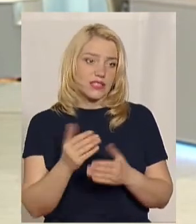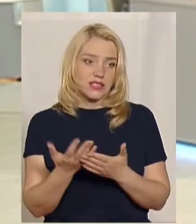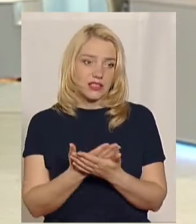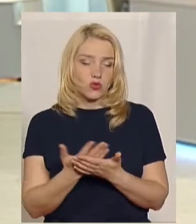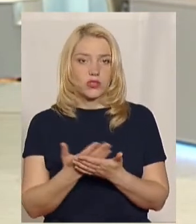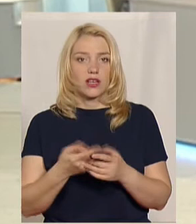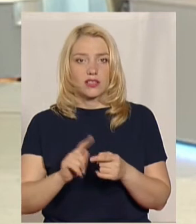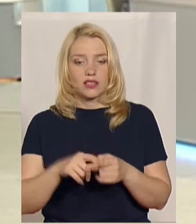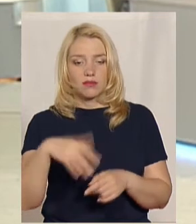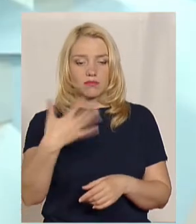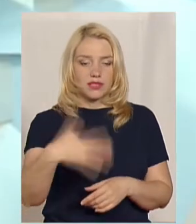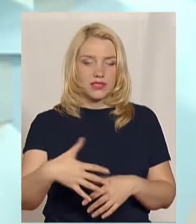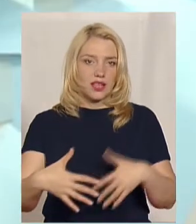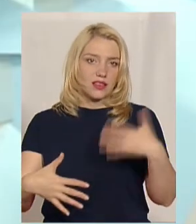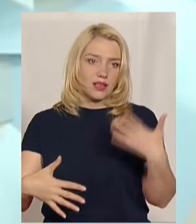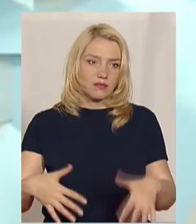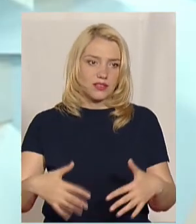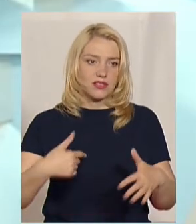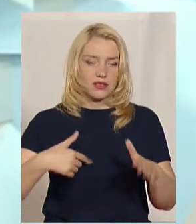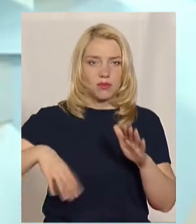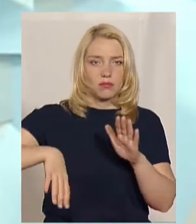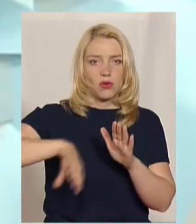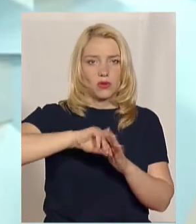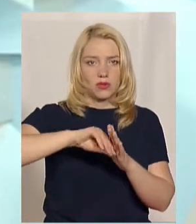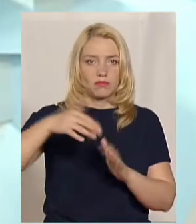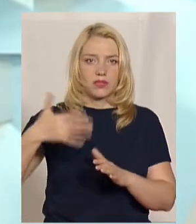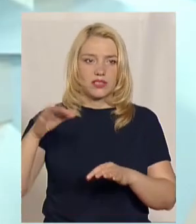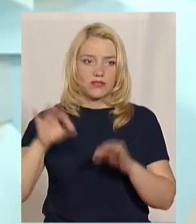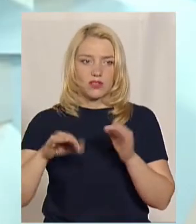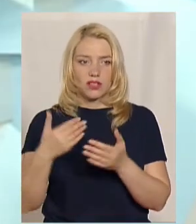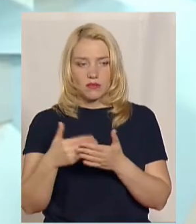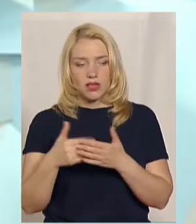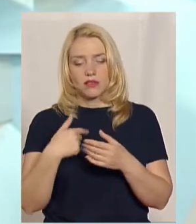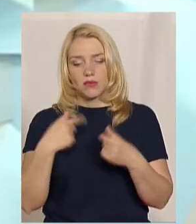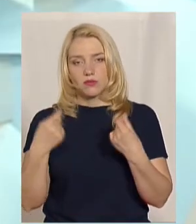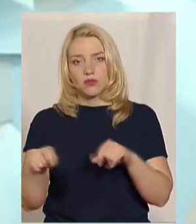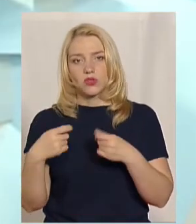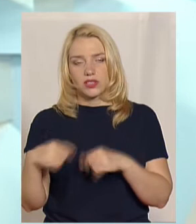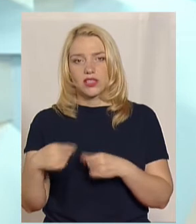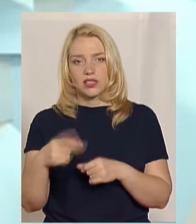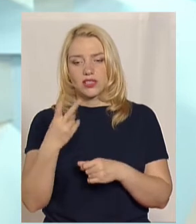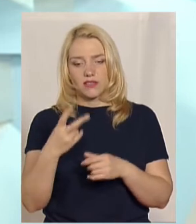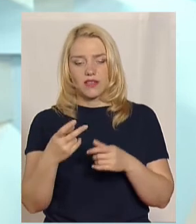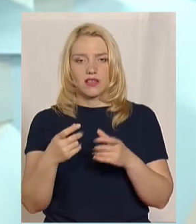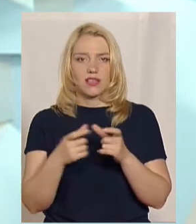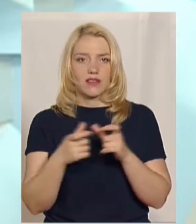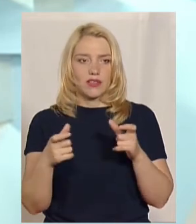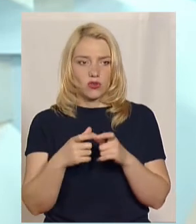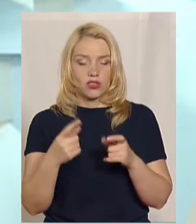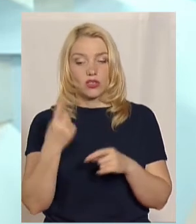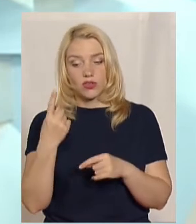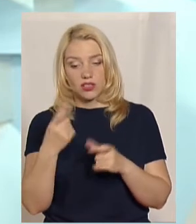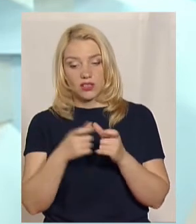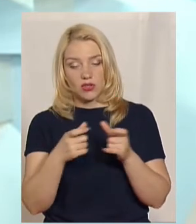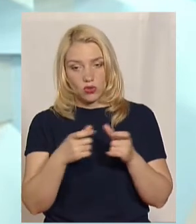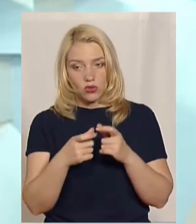50 на 50 від… Ми платимо роїльді. 50 відсотки. От ми продали два квиточка, наприклад, за один